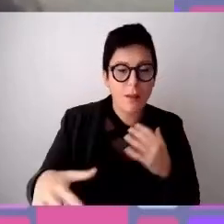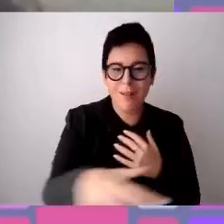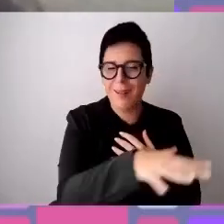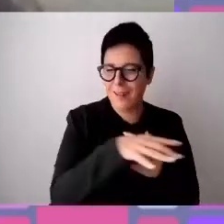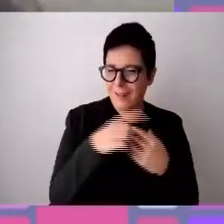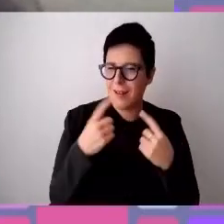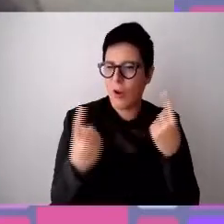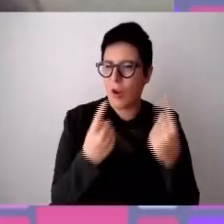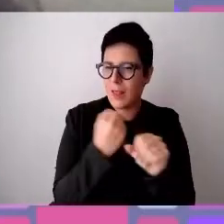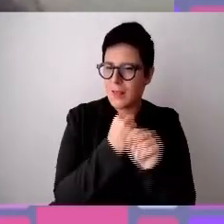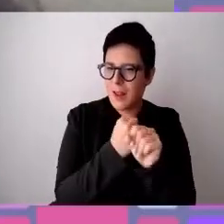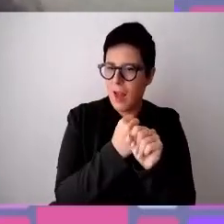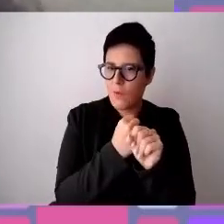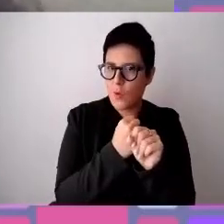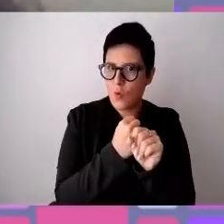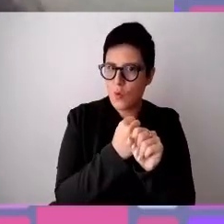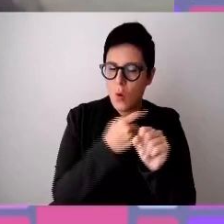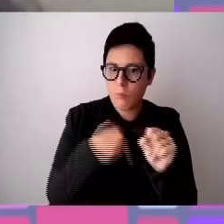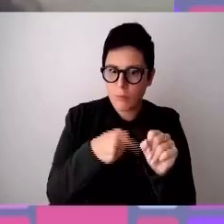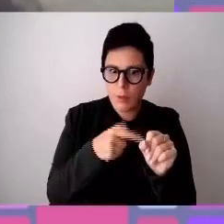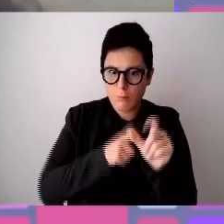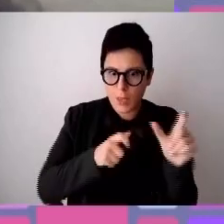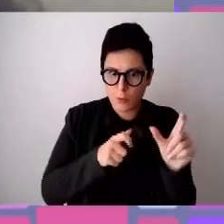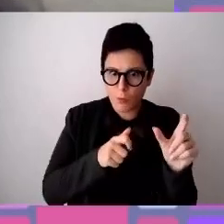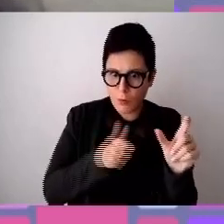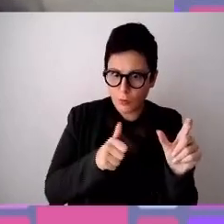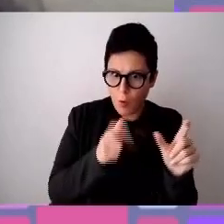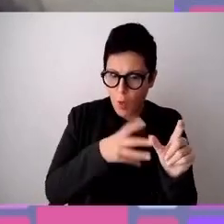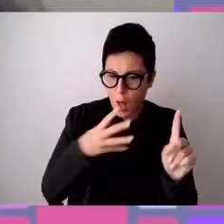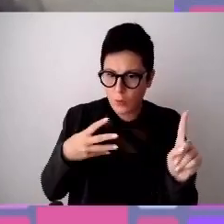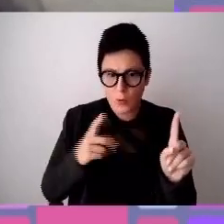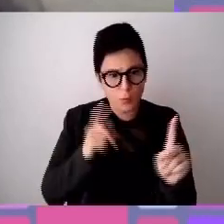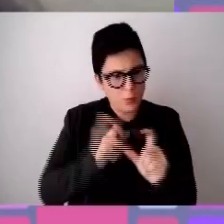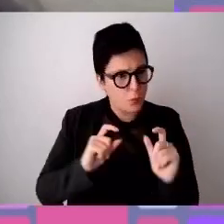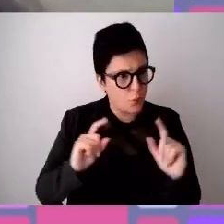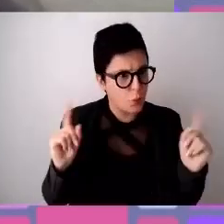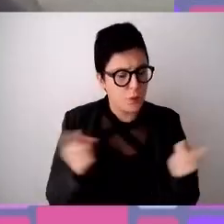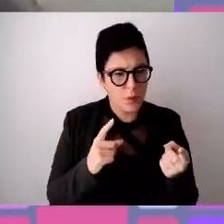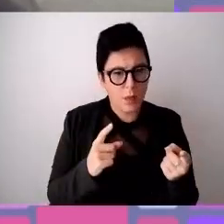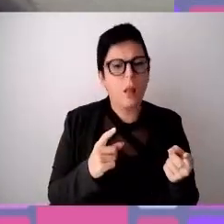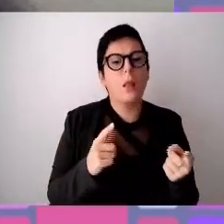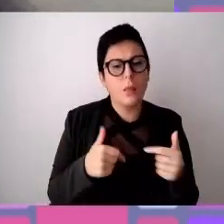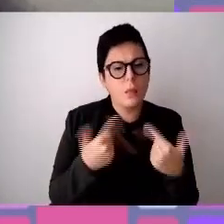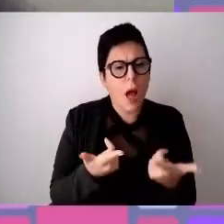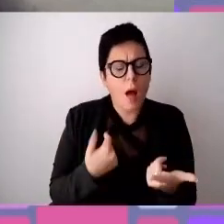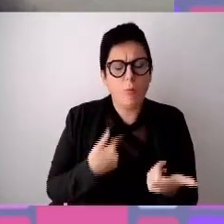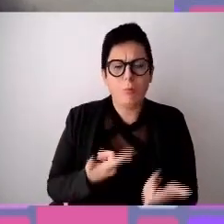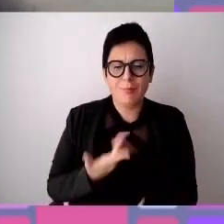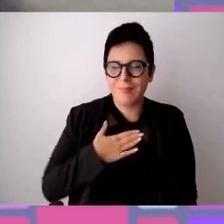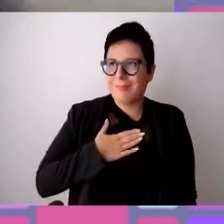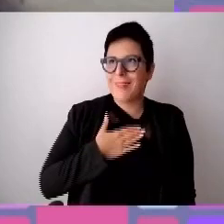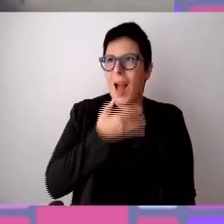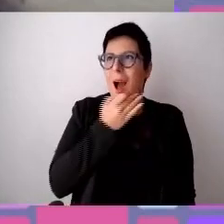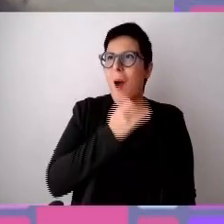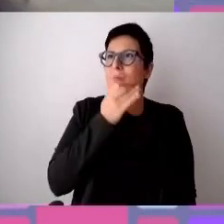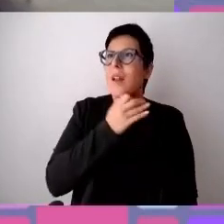delle persone LGBT determina sicuramente non solo maggiori capacità per esprimere le proprie abilità e le